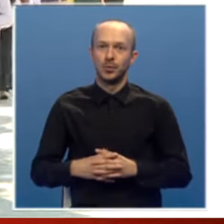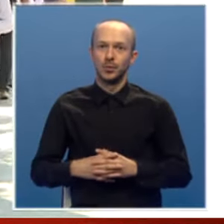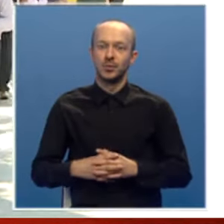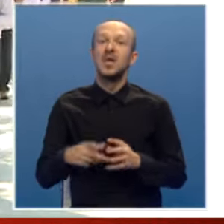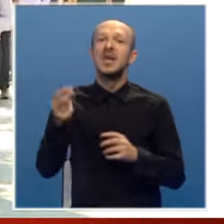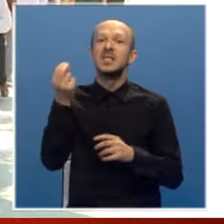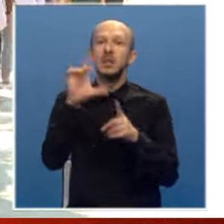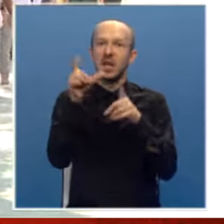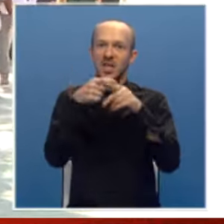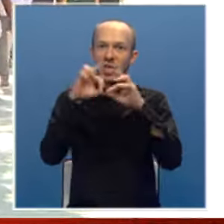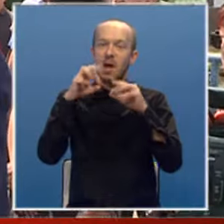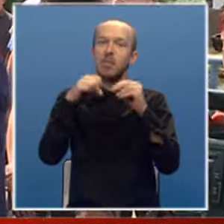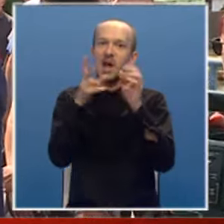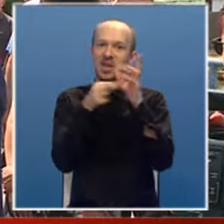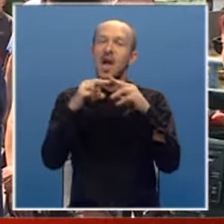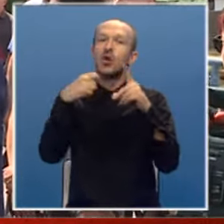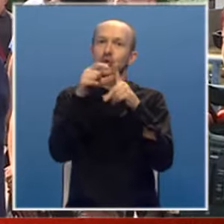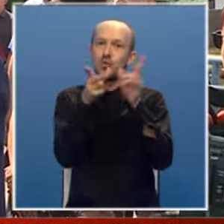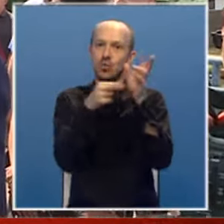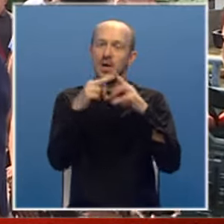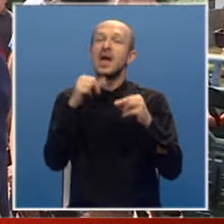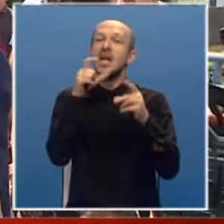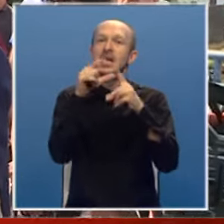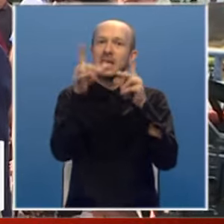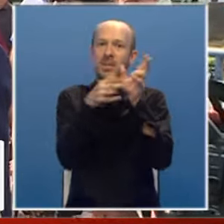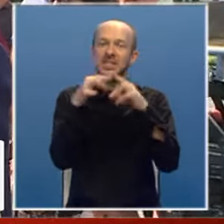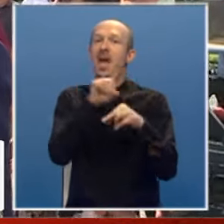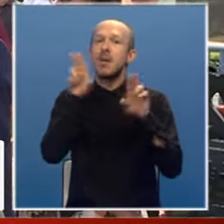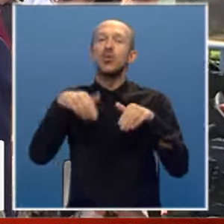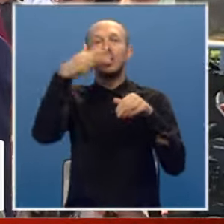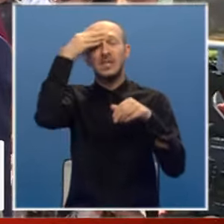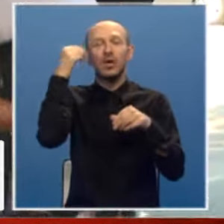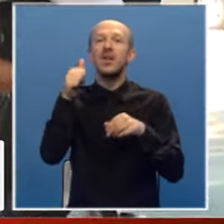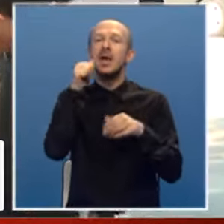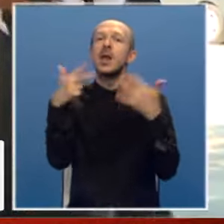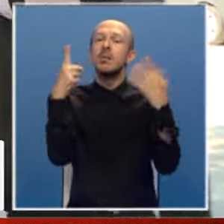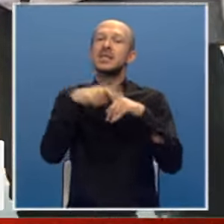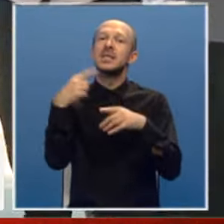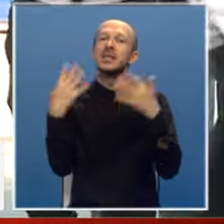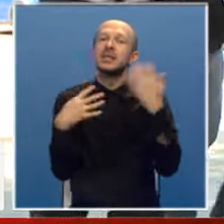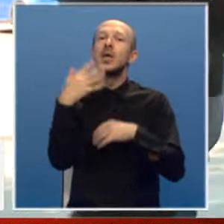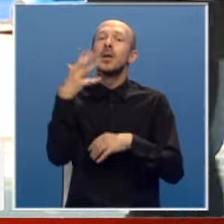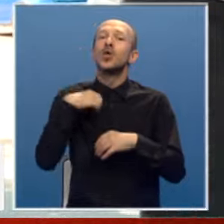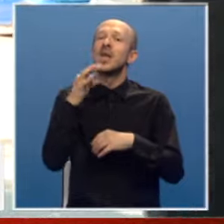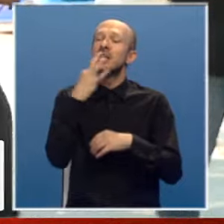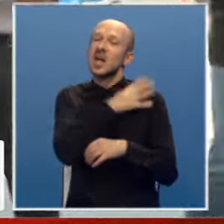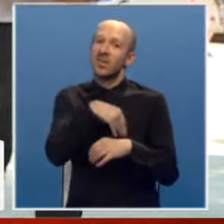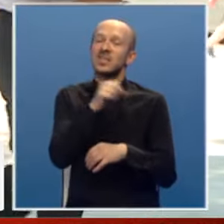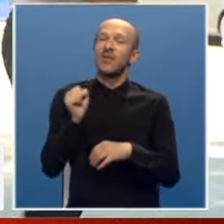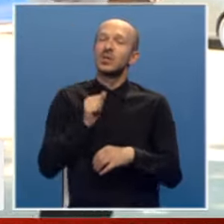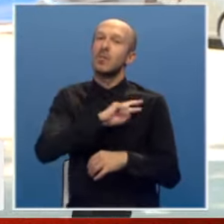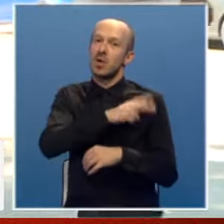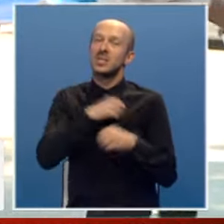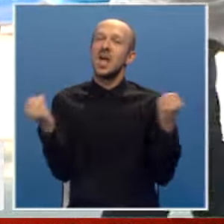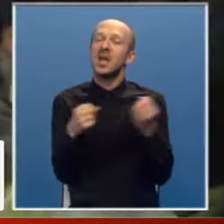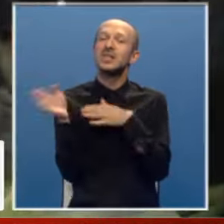Srbi iz like Banije Korduna i Dalmacije ne mogu da zaborave avgustavske dane 1995. godine, kada je hrvatska vojska i policija u akciji